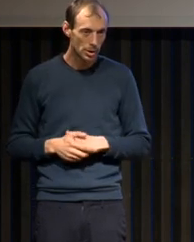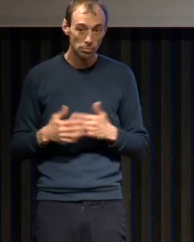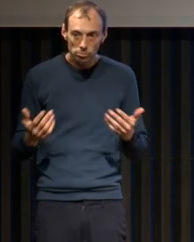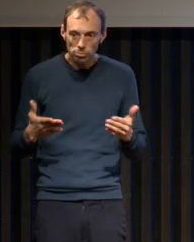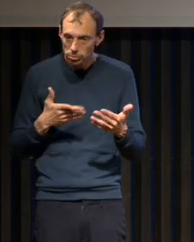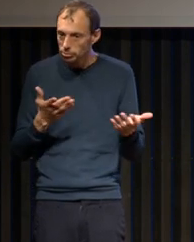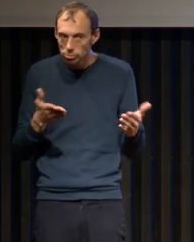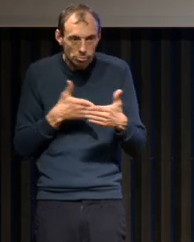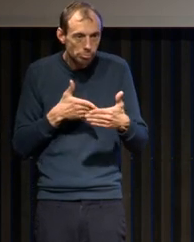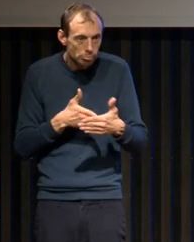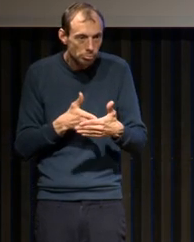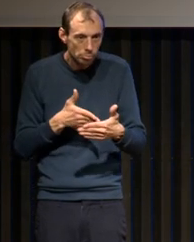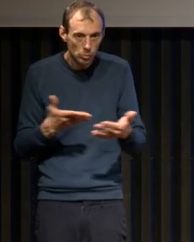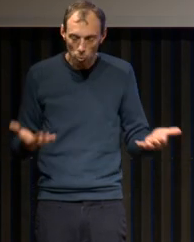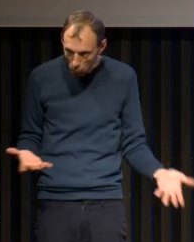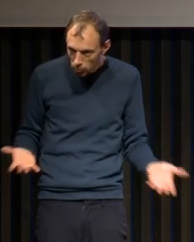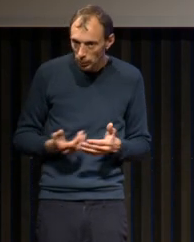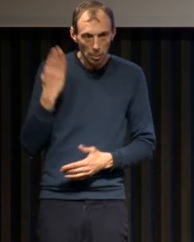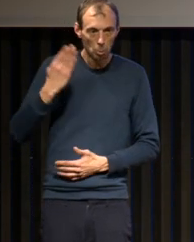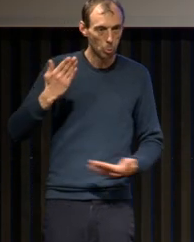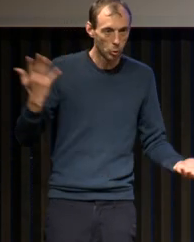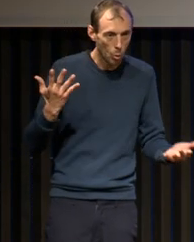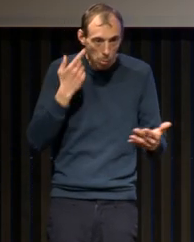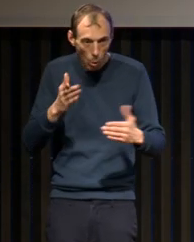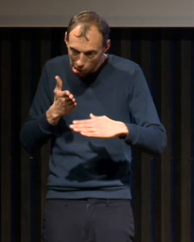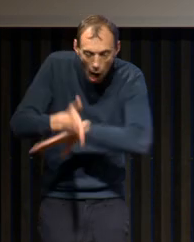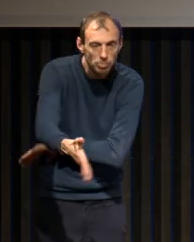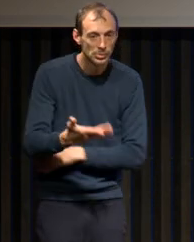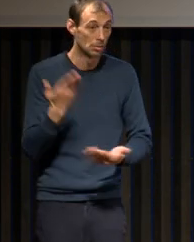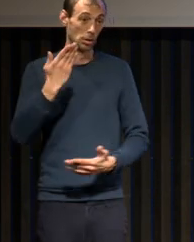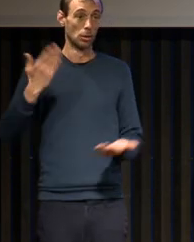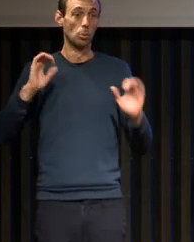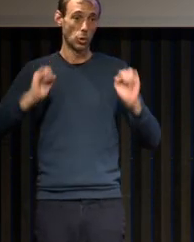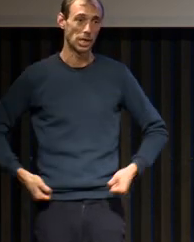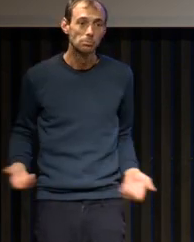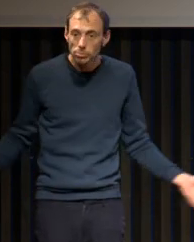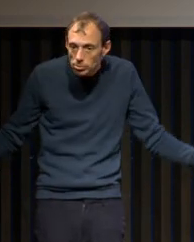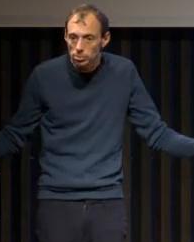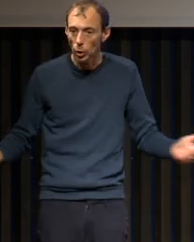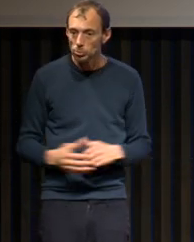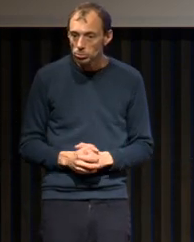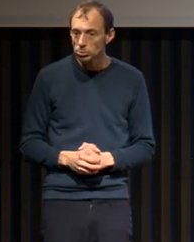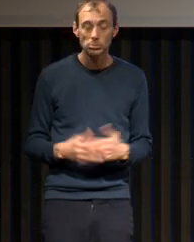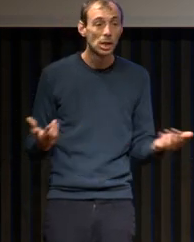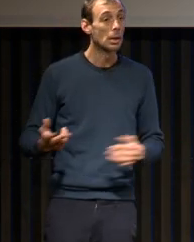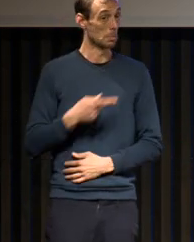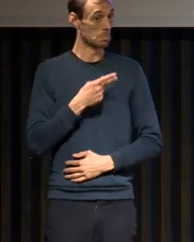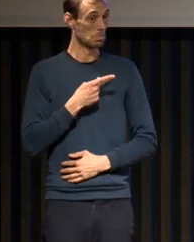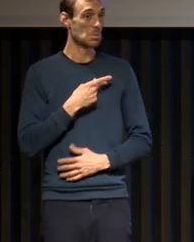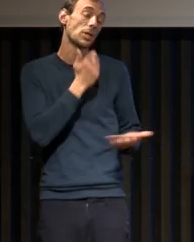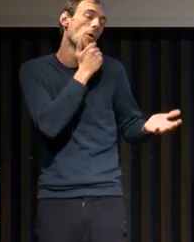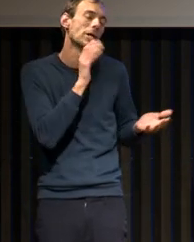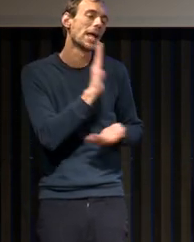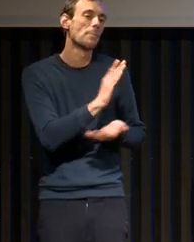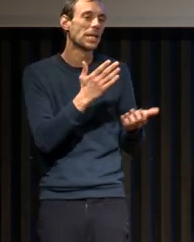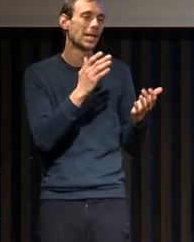ça ? Il faut une station de ski. Les médecins, ils peuvent se retrouver dans les sociétés anglaises, comme